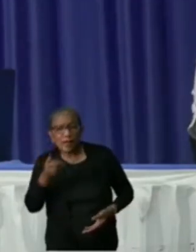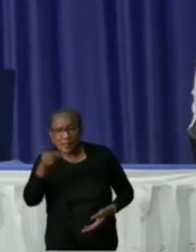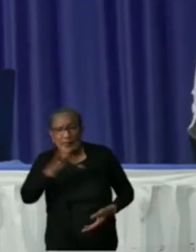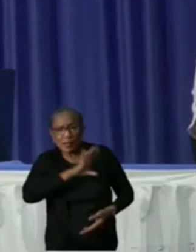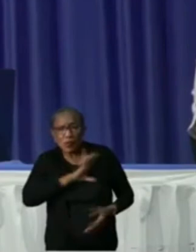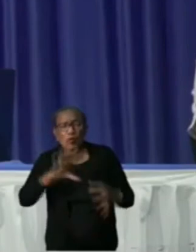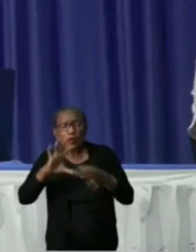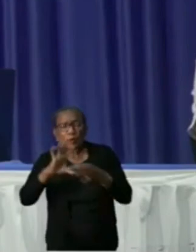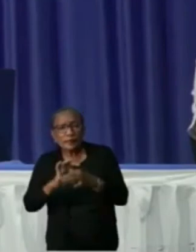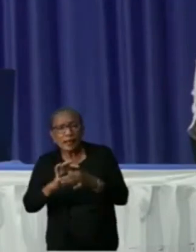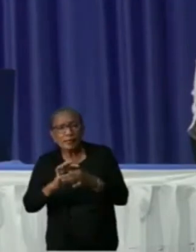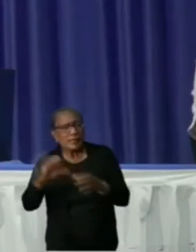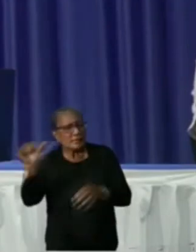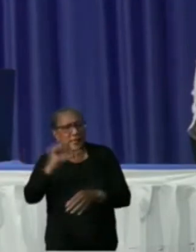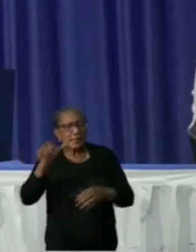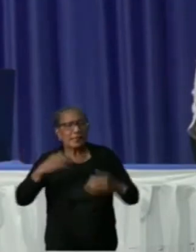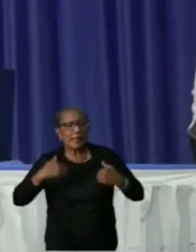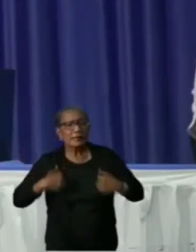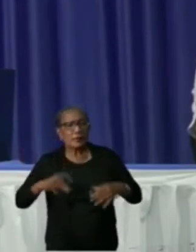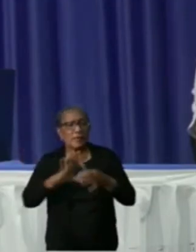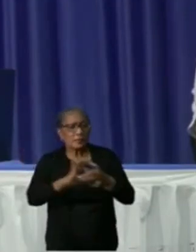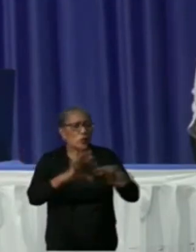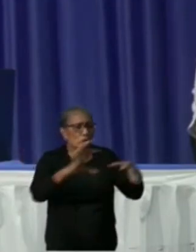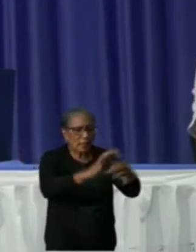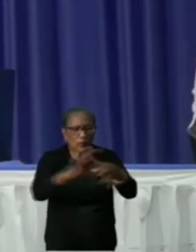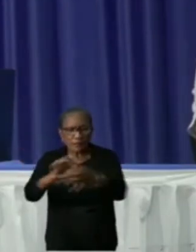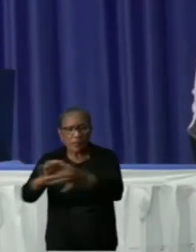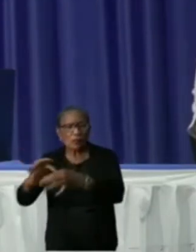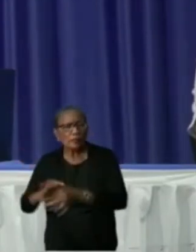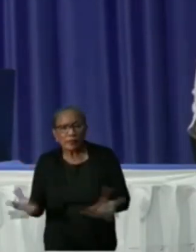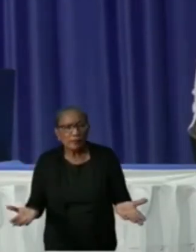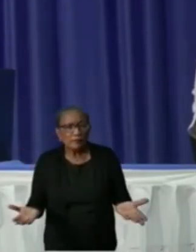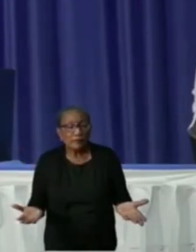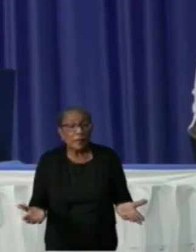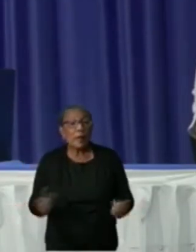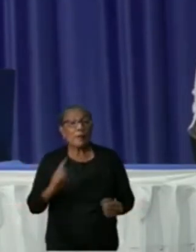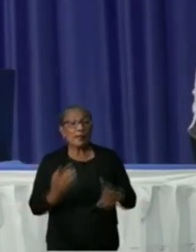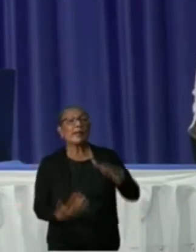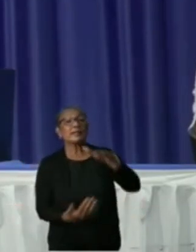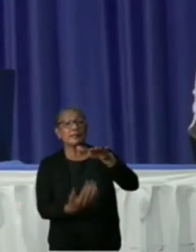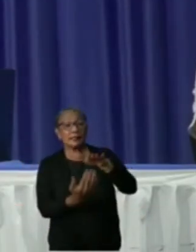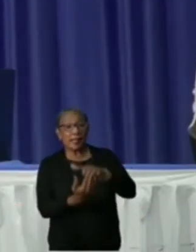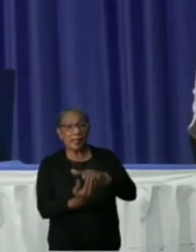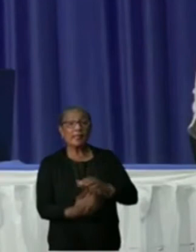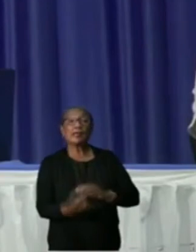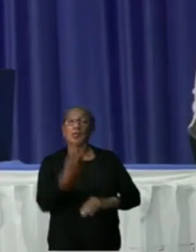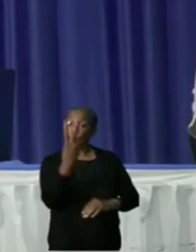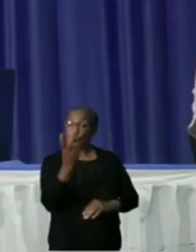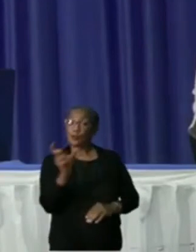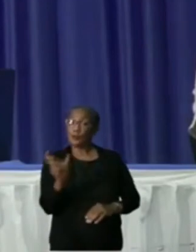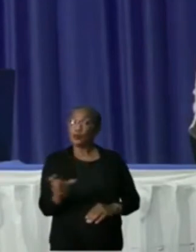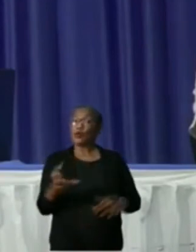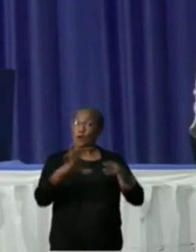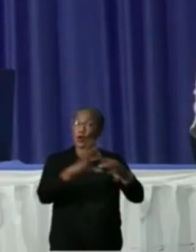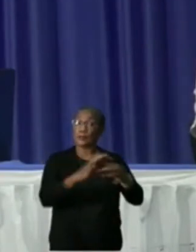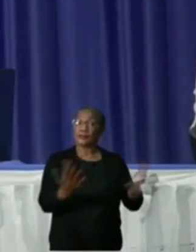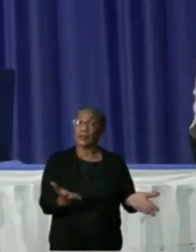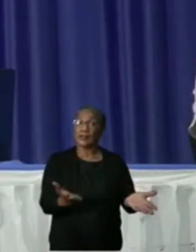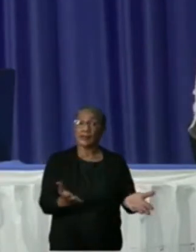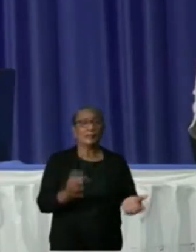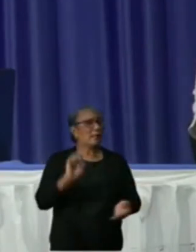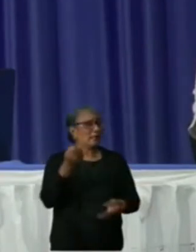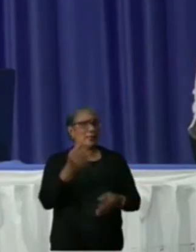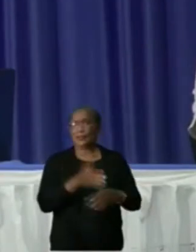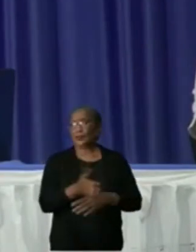gekomen, zijn er andere mensen geweest. En zo loopt dat door. Maar als het eindigt bij er zijn maar twee personen geweest, dan ga je ook niet verder